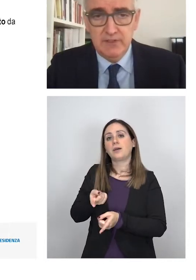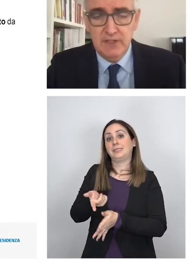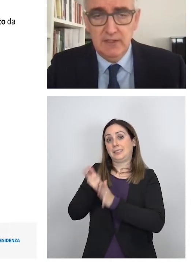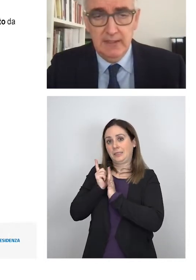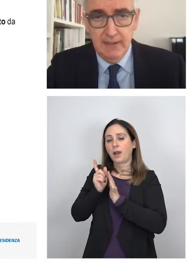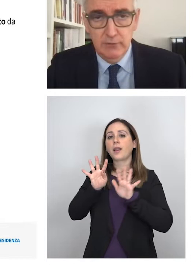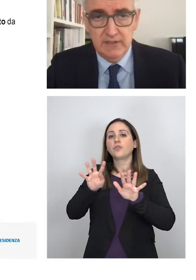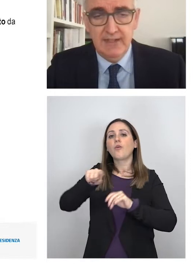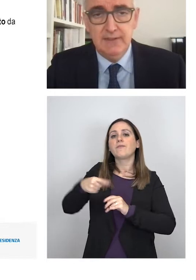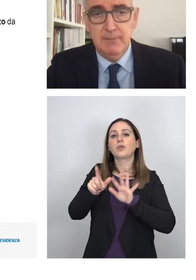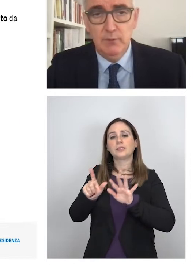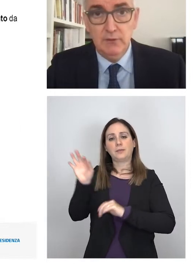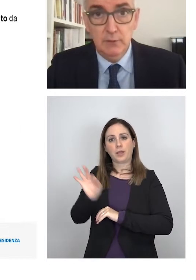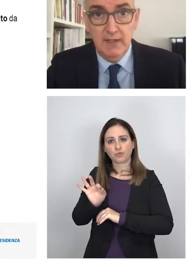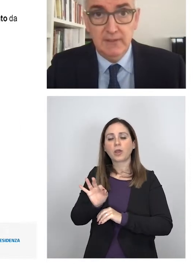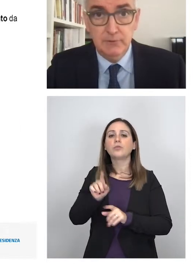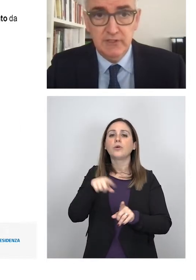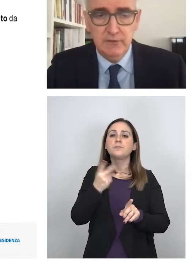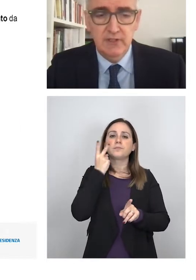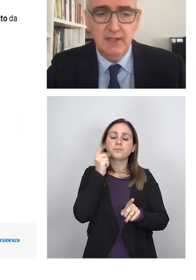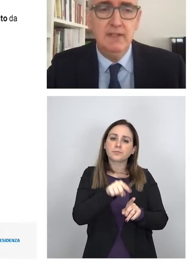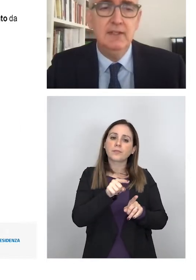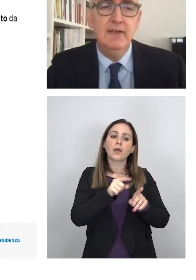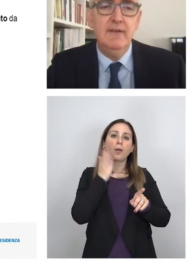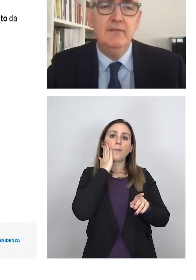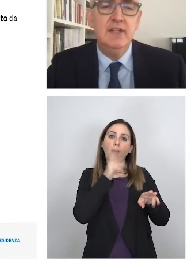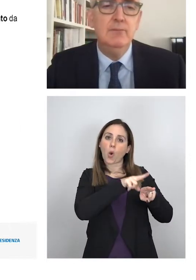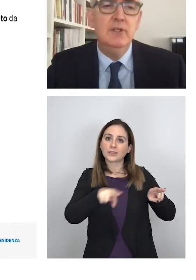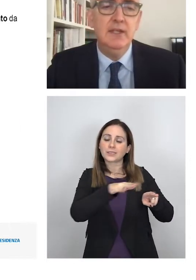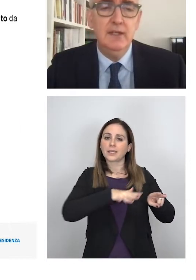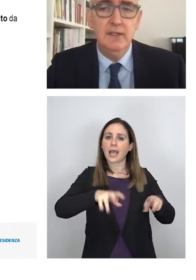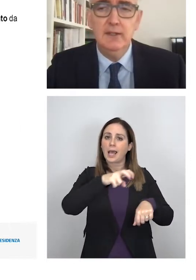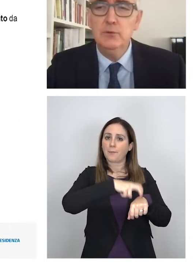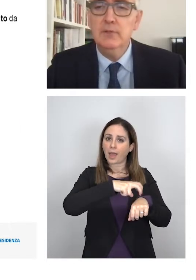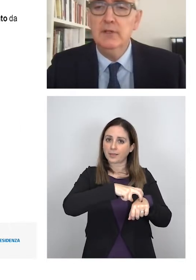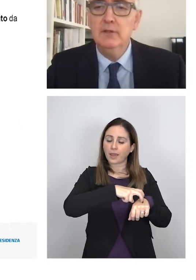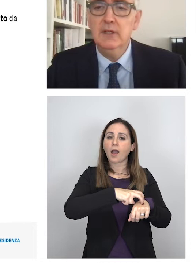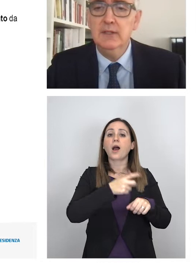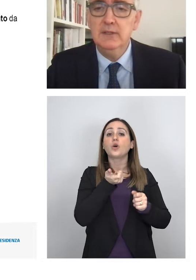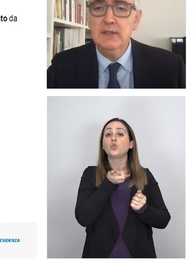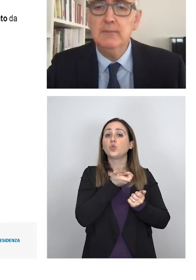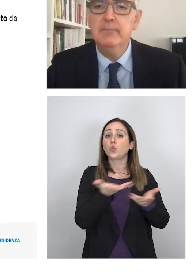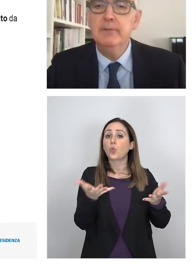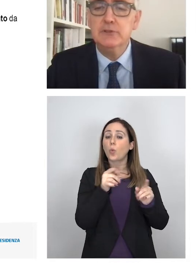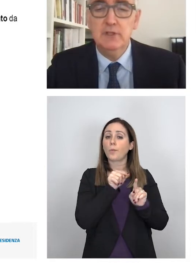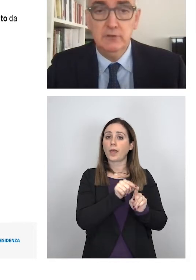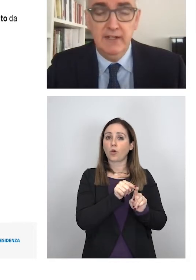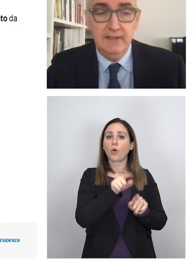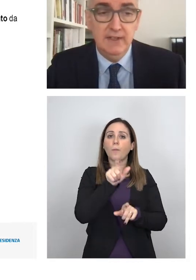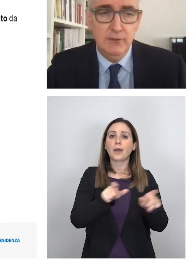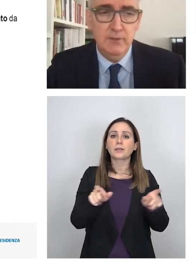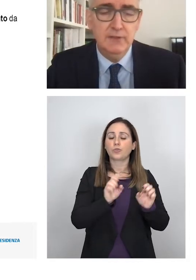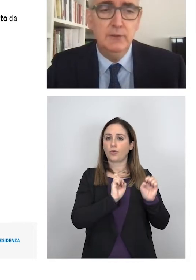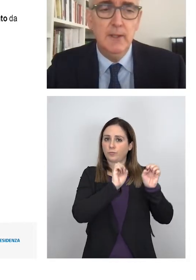quando andiamo a vedere analoghi dati per quanto riguarda i posti letto di area medica vediamo che il numero di persone